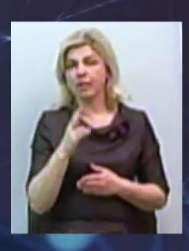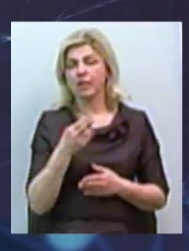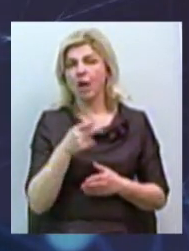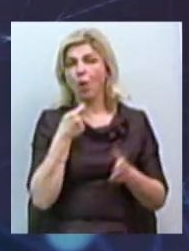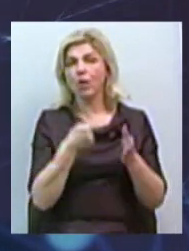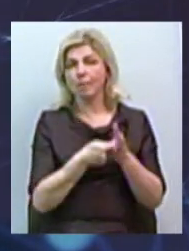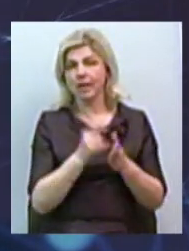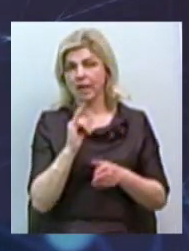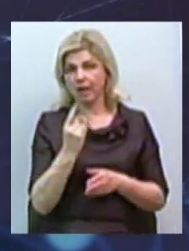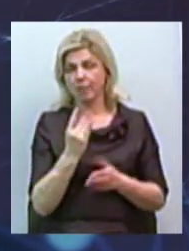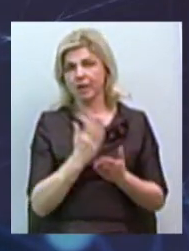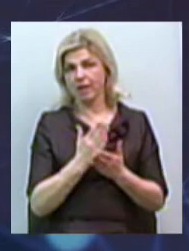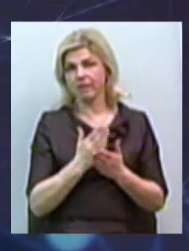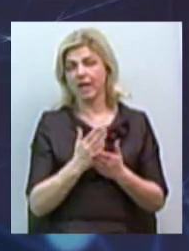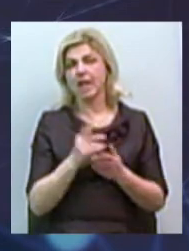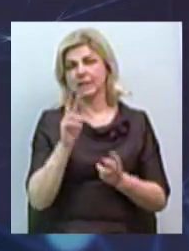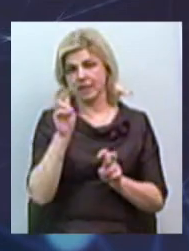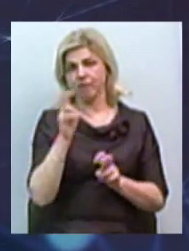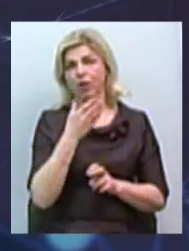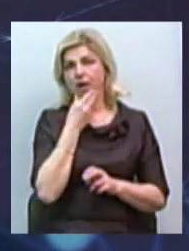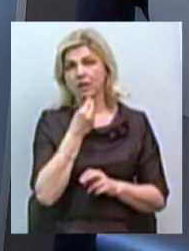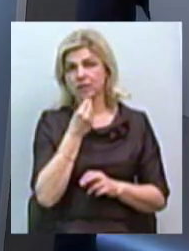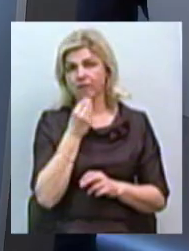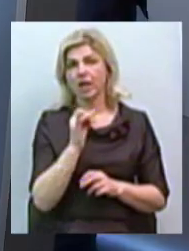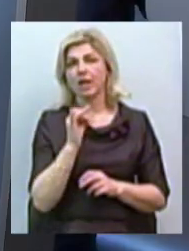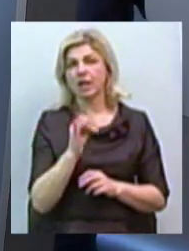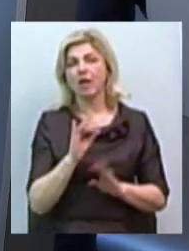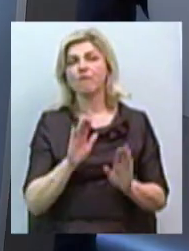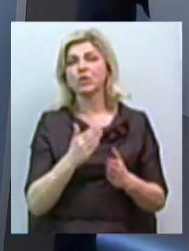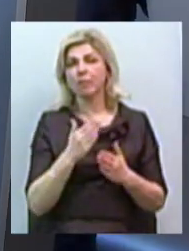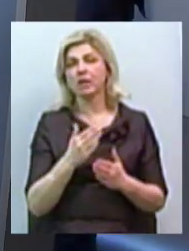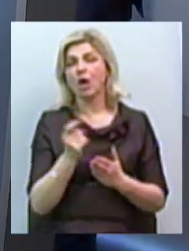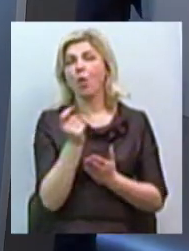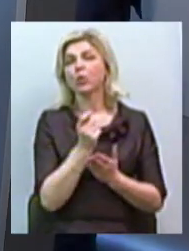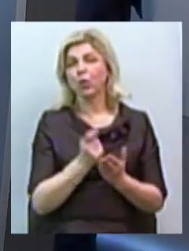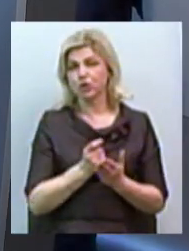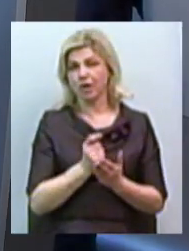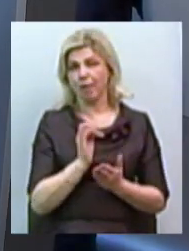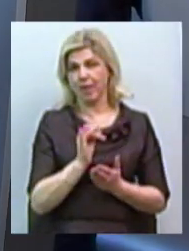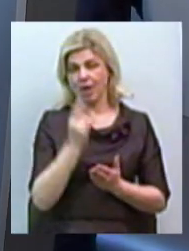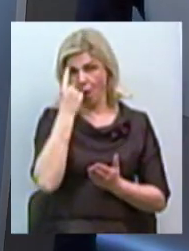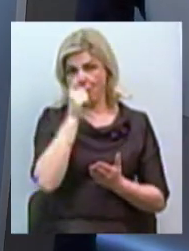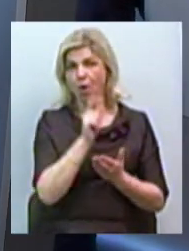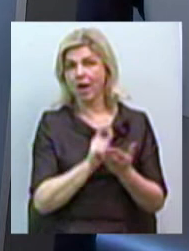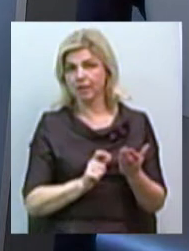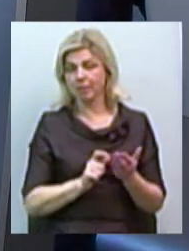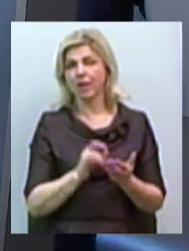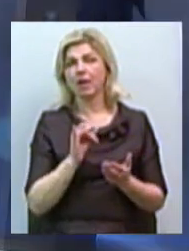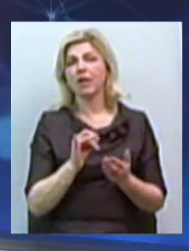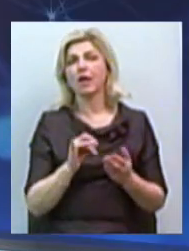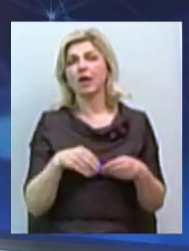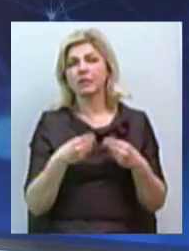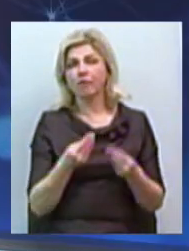символом красоти, символом жінці, розпіта поетами, художниками. І вона приносить дуже багато